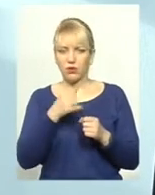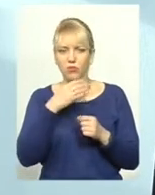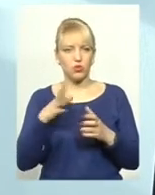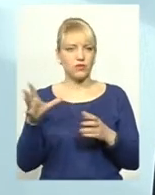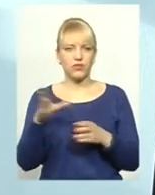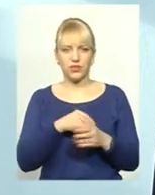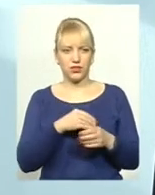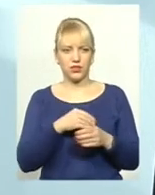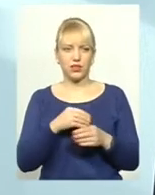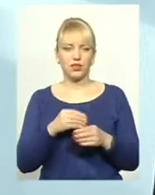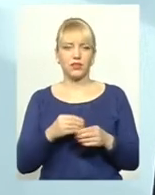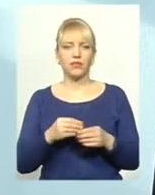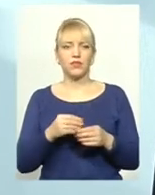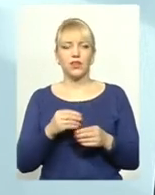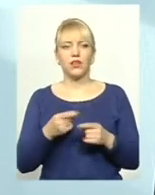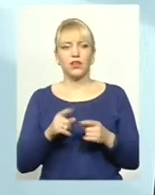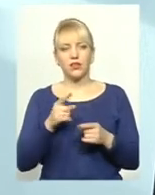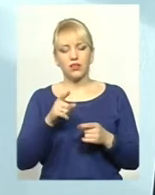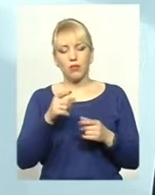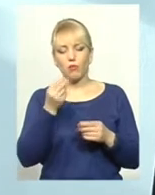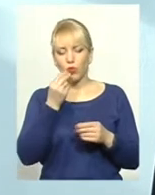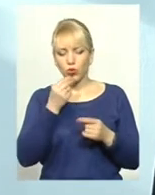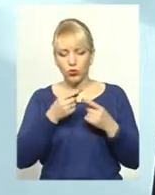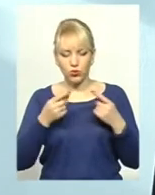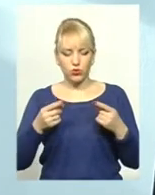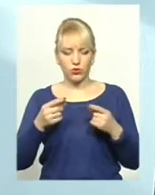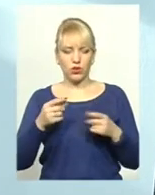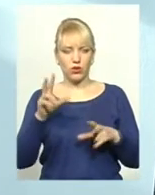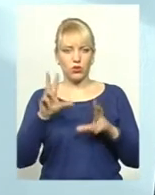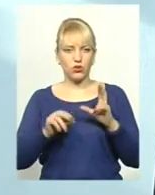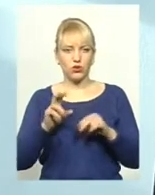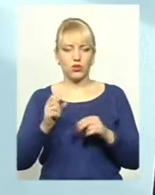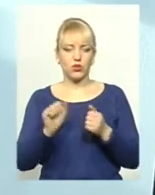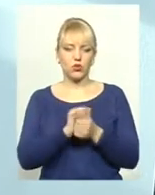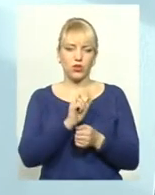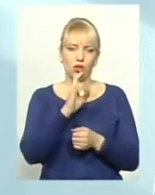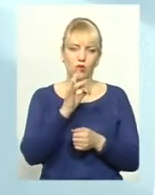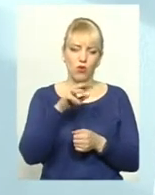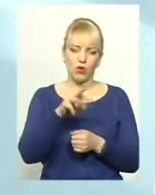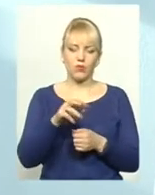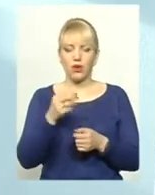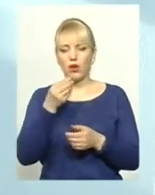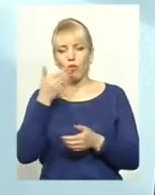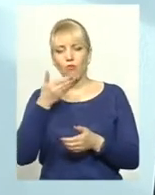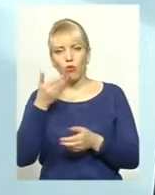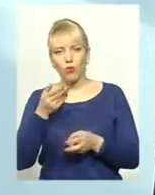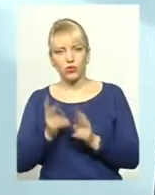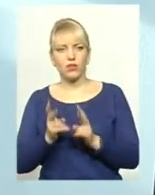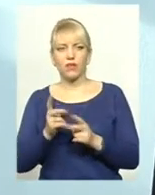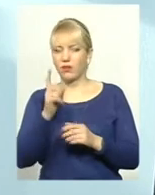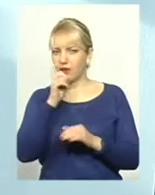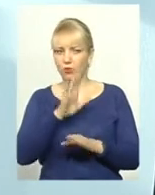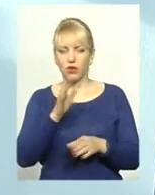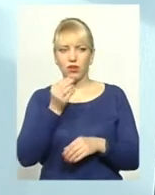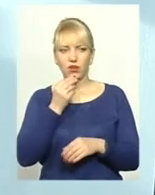загальну кухню вести, тому що там продукти розраховані чітко на кожну тварину. Це сухий корм, це бульйончики варяться, там непогане харчування.